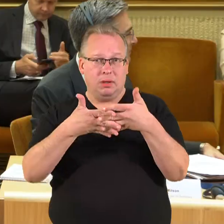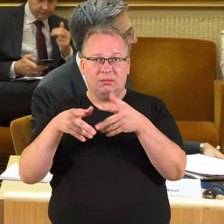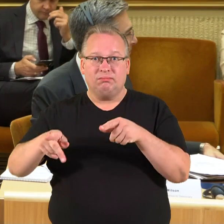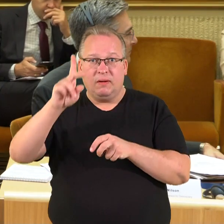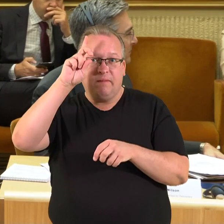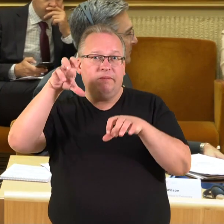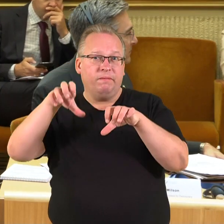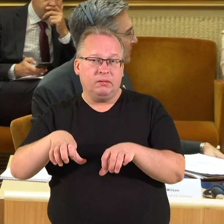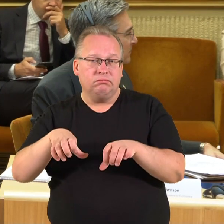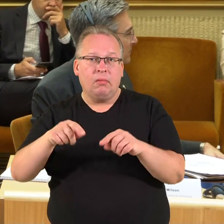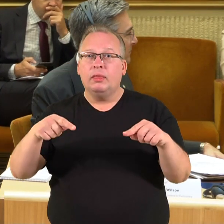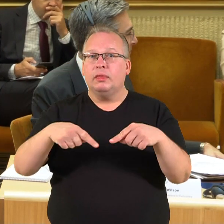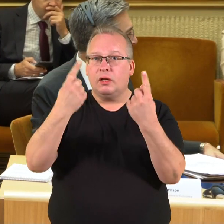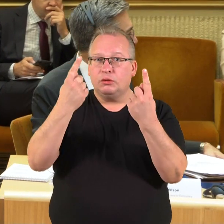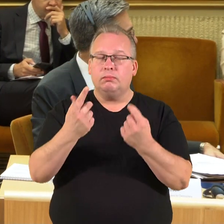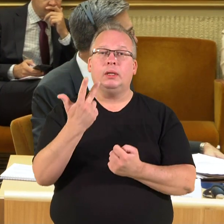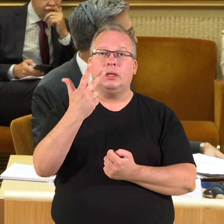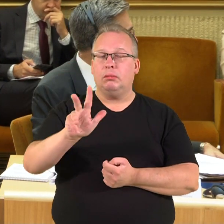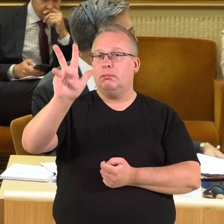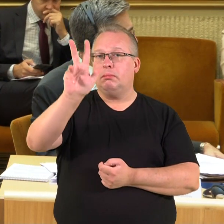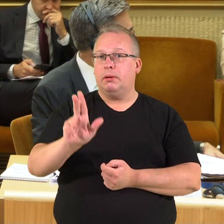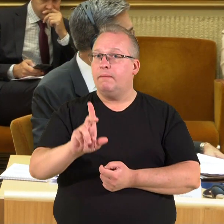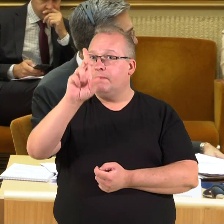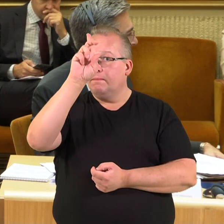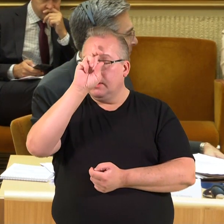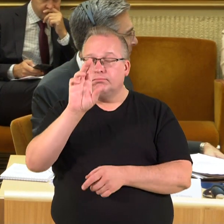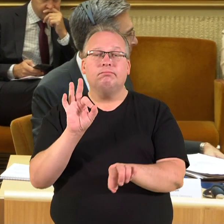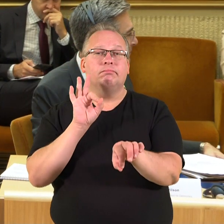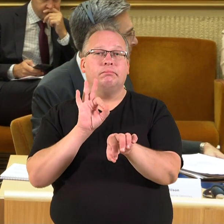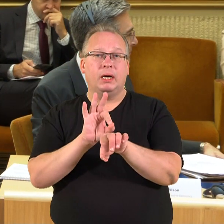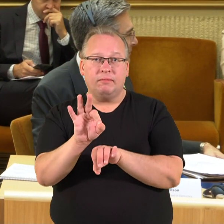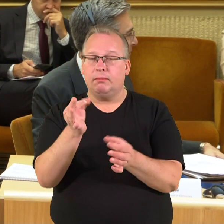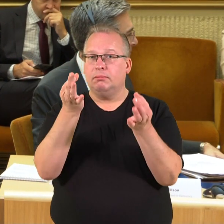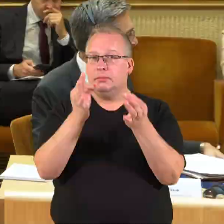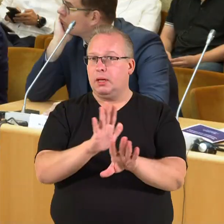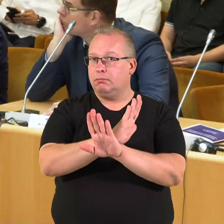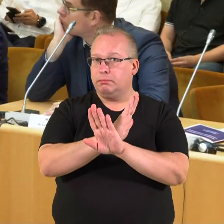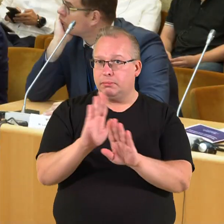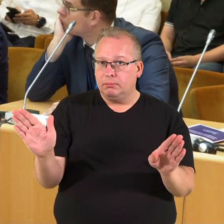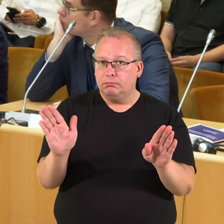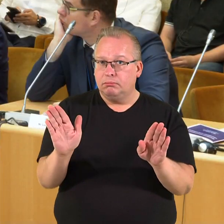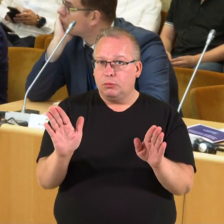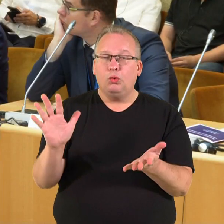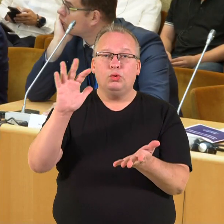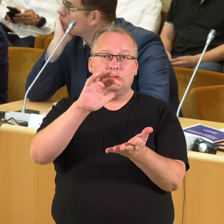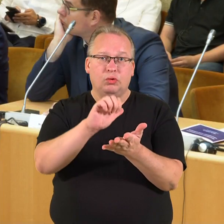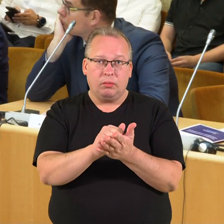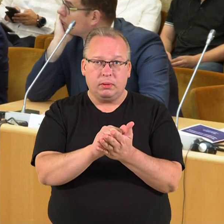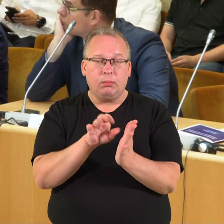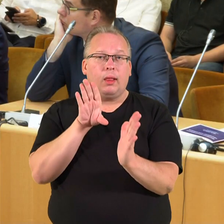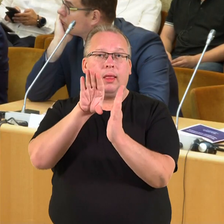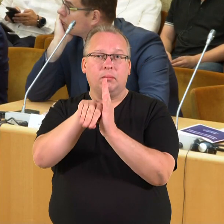vyriausybė nepripažįsta trijų Baltijos valstybių prie vartinio ir neteisėto inkorporavimo į